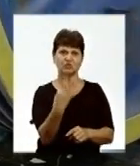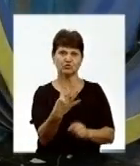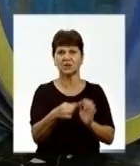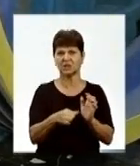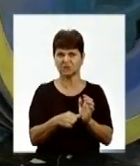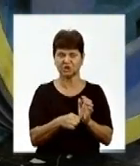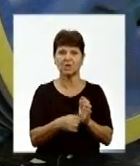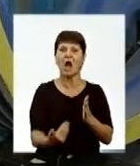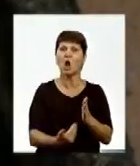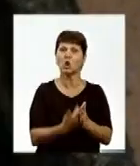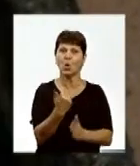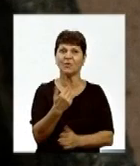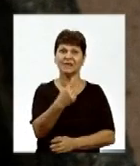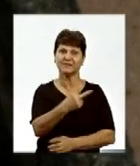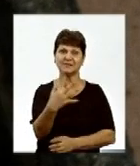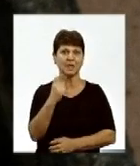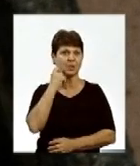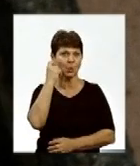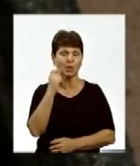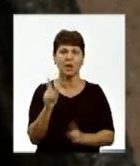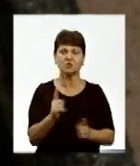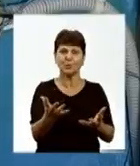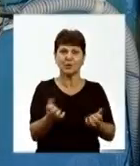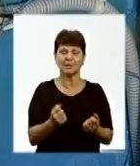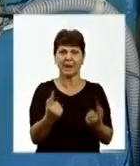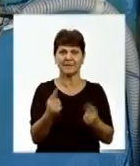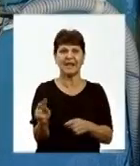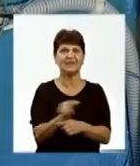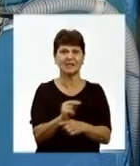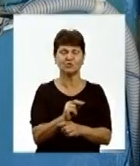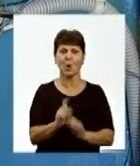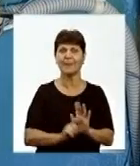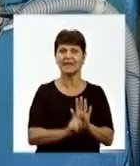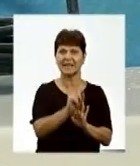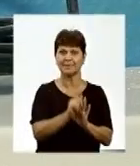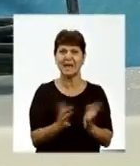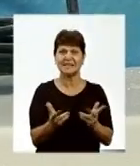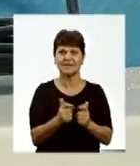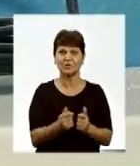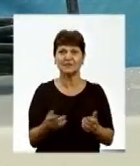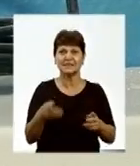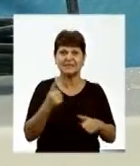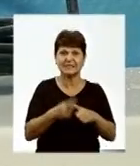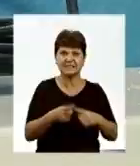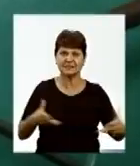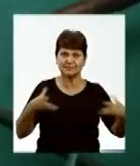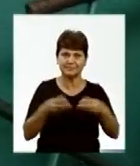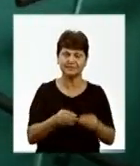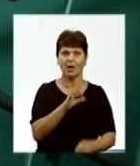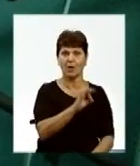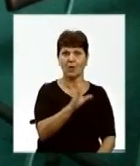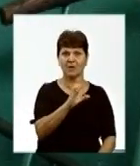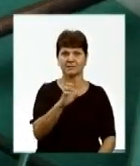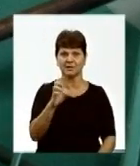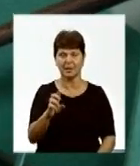нового – 25. Втім, сьогодні, аби отримати капітально відремонтований ліфт, навіть за рахунок співфінансування ОСББ та міської